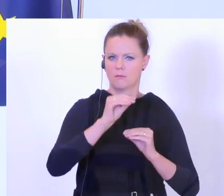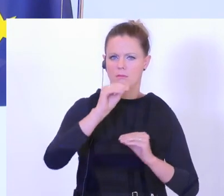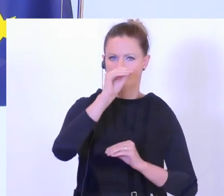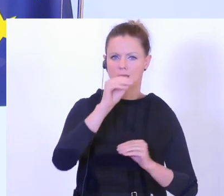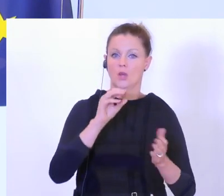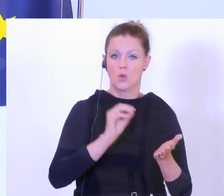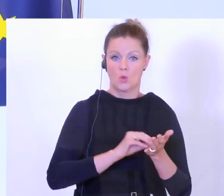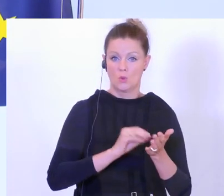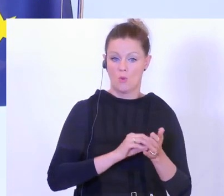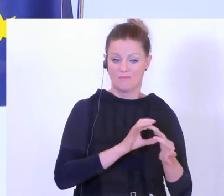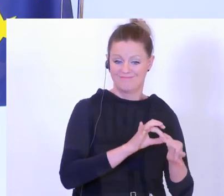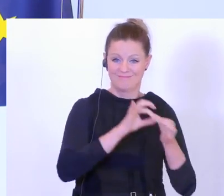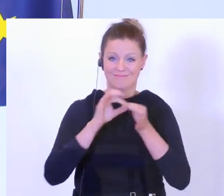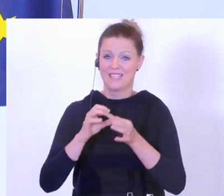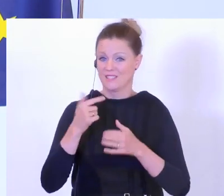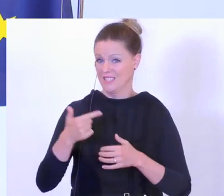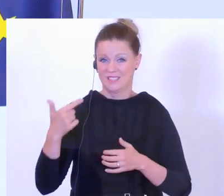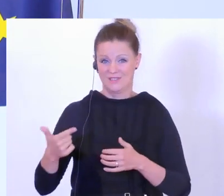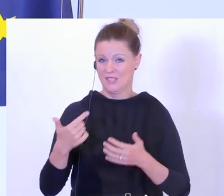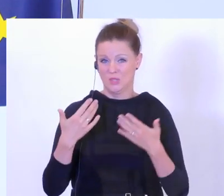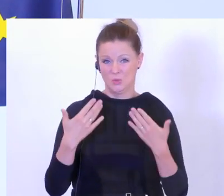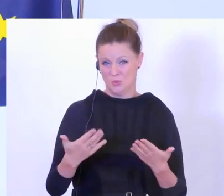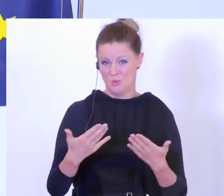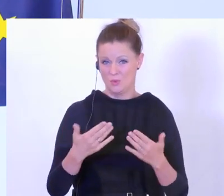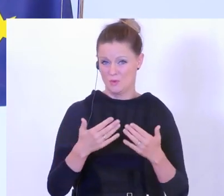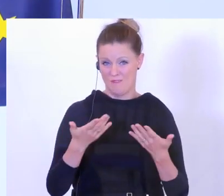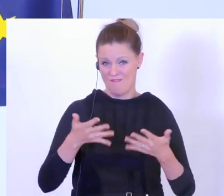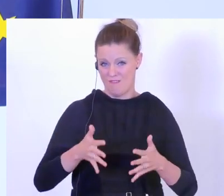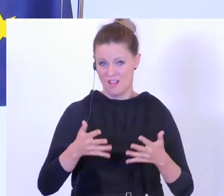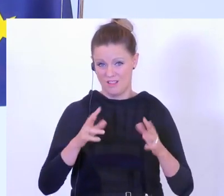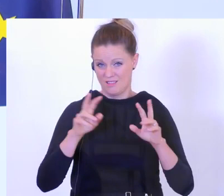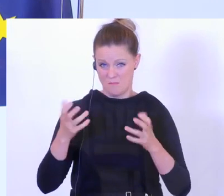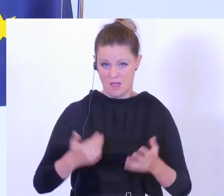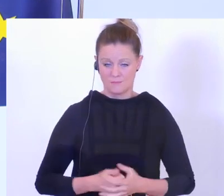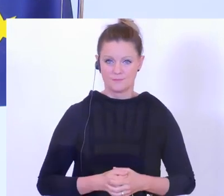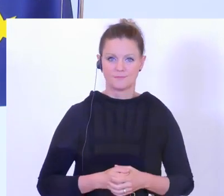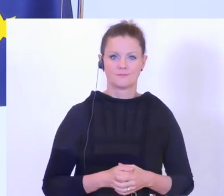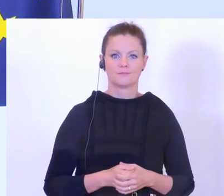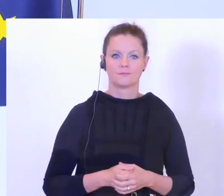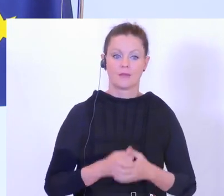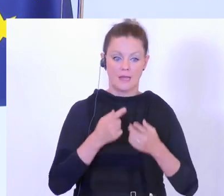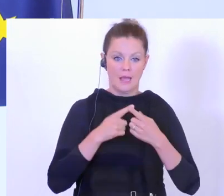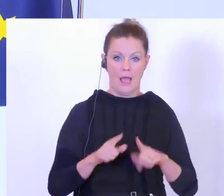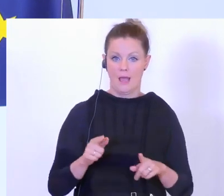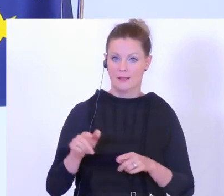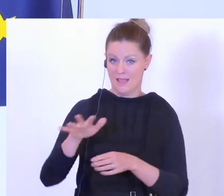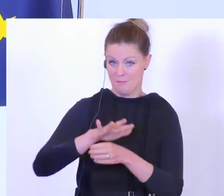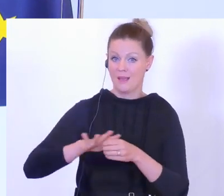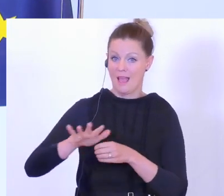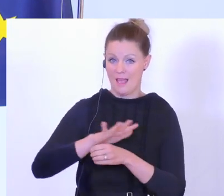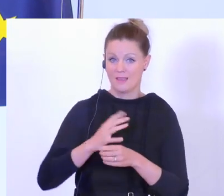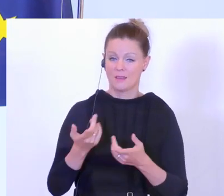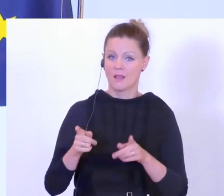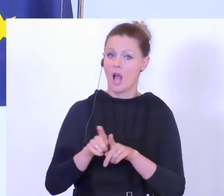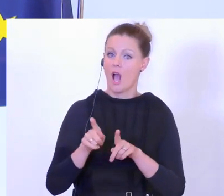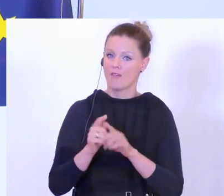auch ins Jahr 2020 hinein. Soweit kann ich sagen. Der andere Bereich ist der und der hat auch